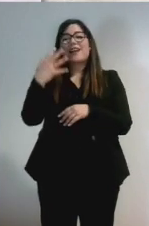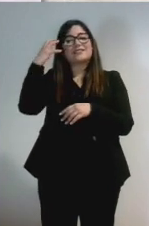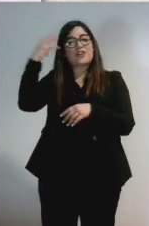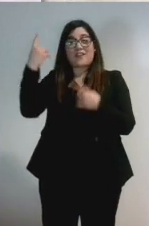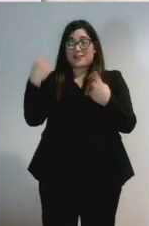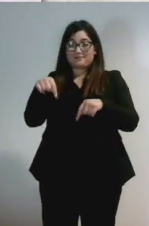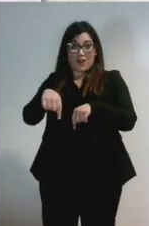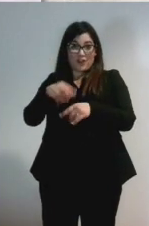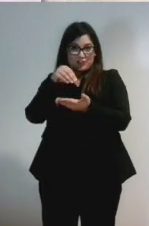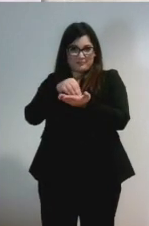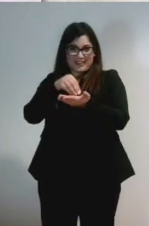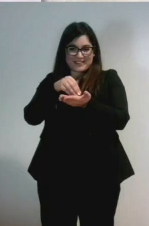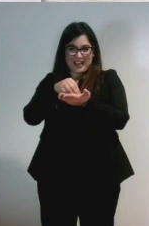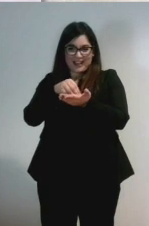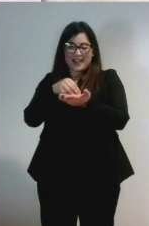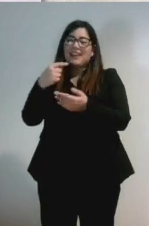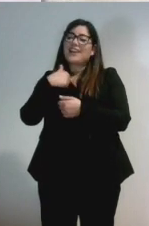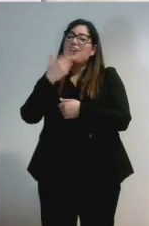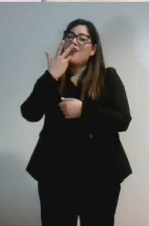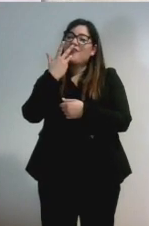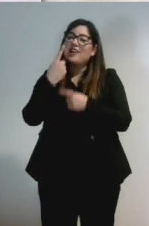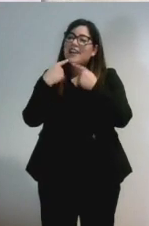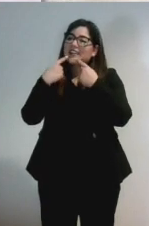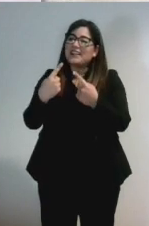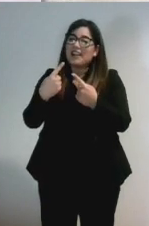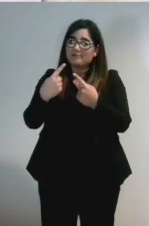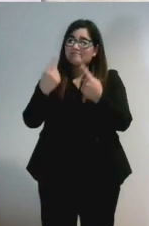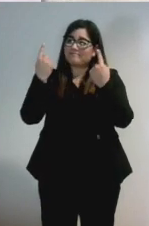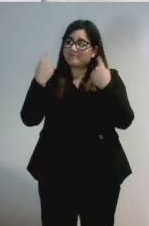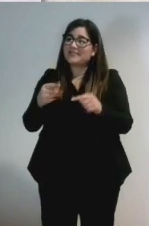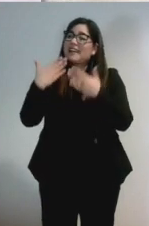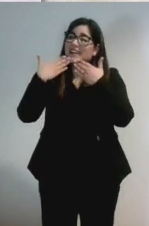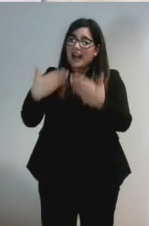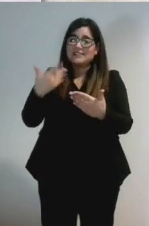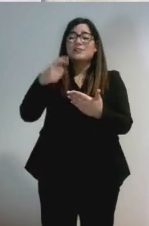presente, dando un grande valore al nostro lavoro.